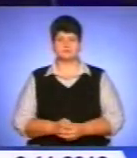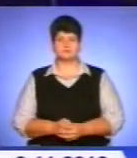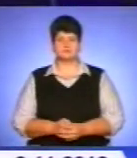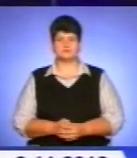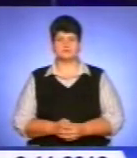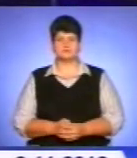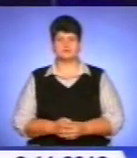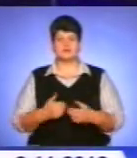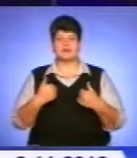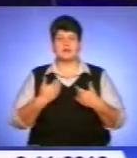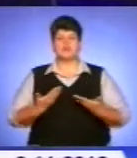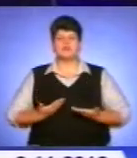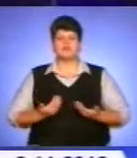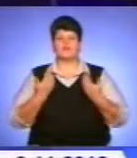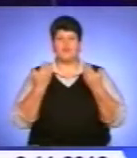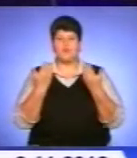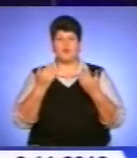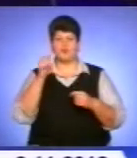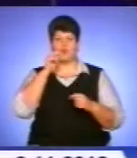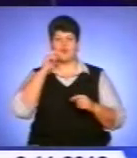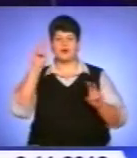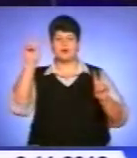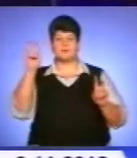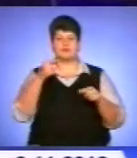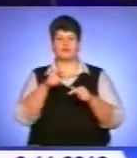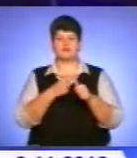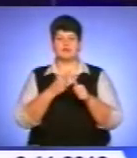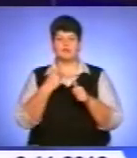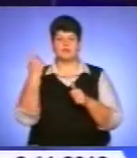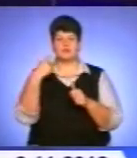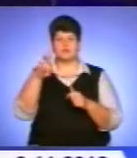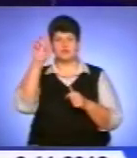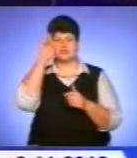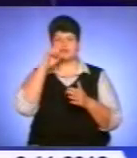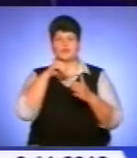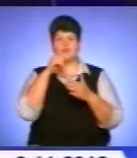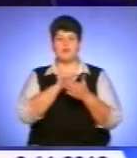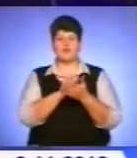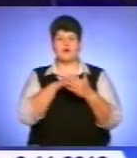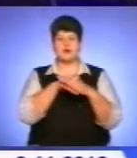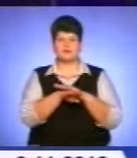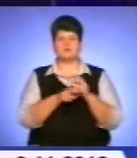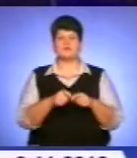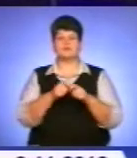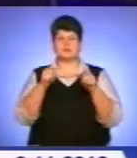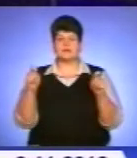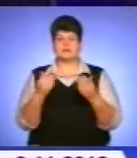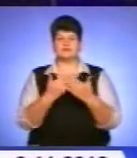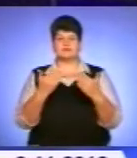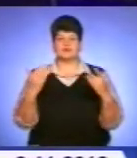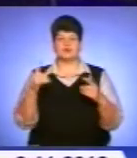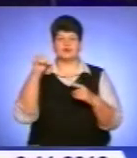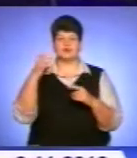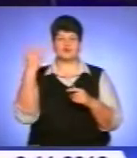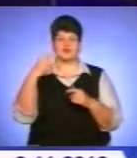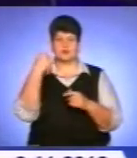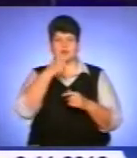Я жив тобою, Україно. Під такою назвою в обласному державному архіві відкрили виставку з нагоди 140-річчя від дня народження